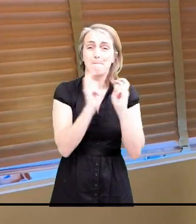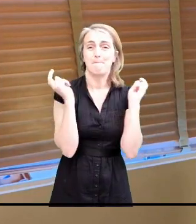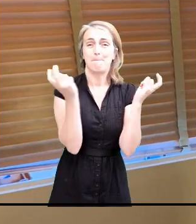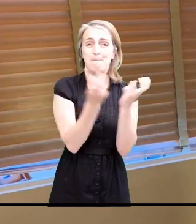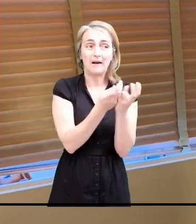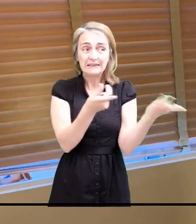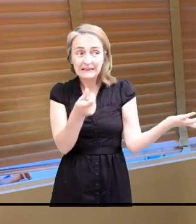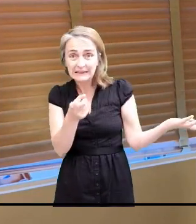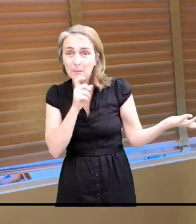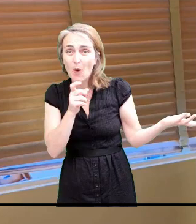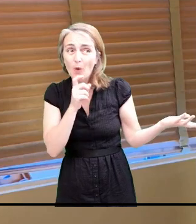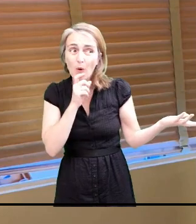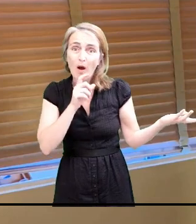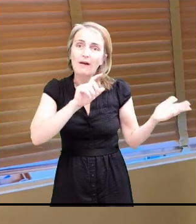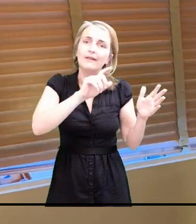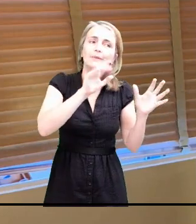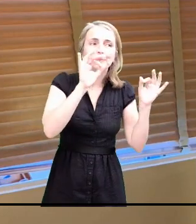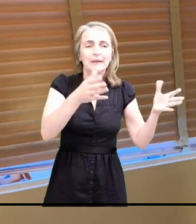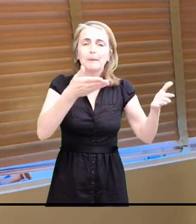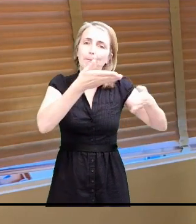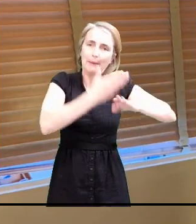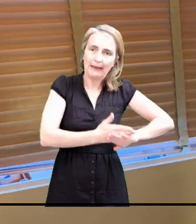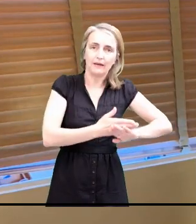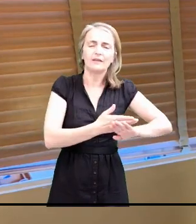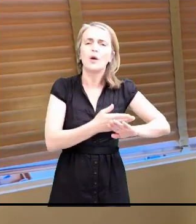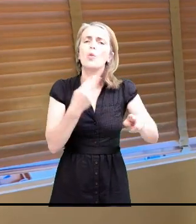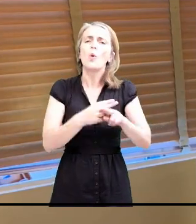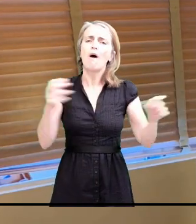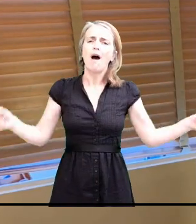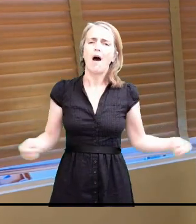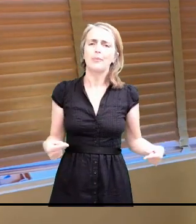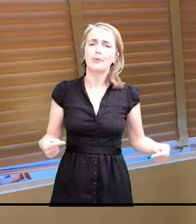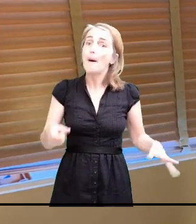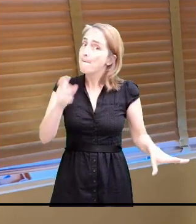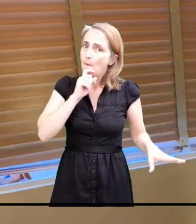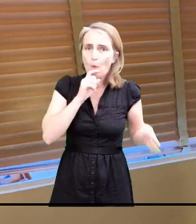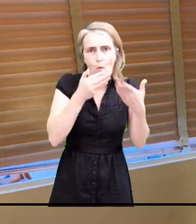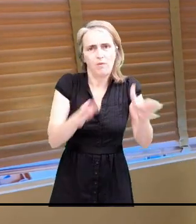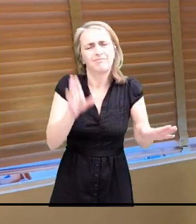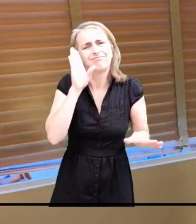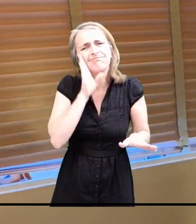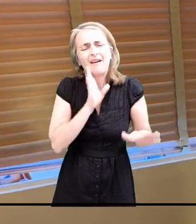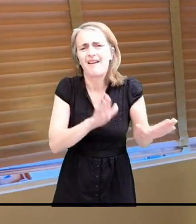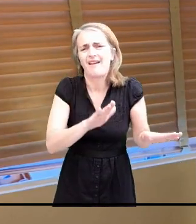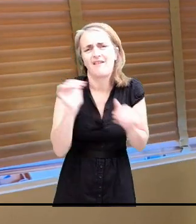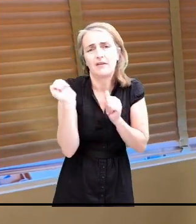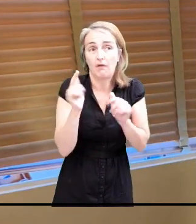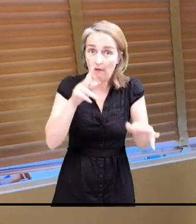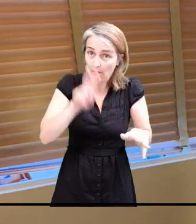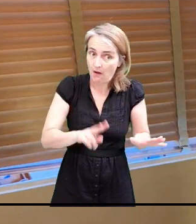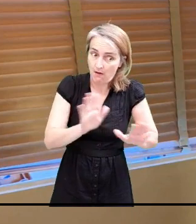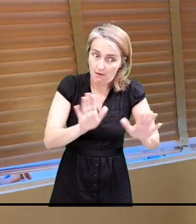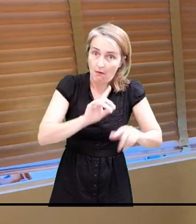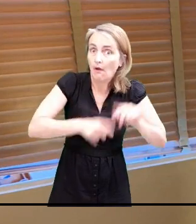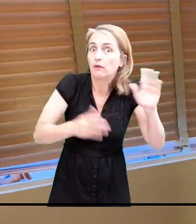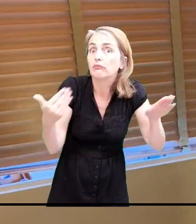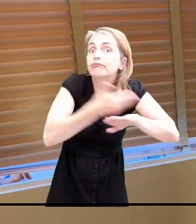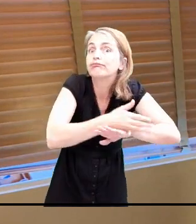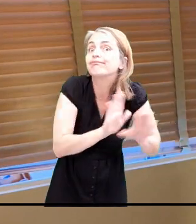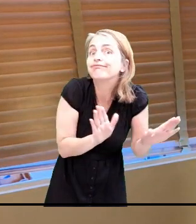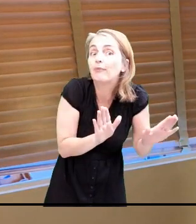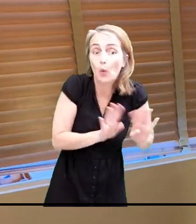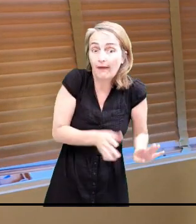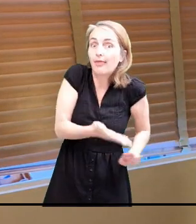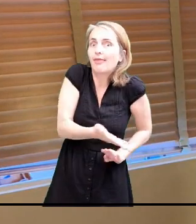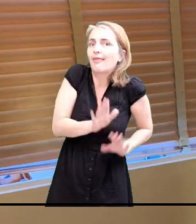qu'on ne'a pas encore reçu par le prestataire, c'est celui des Serres, le nouveau parc qu a créé au Serres. Celui-ci, je vous demande de ne pas trop l'utiliser, de ne pas l'utiliser d'ailleurs du tout.